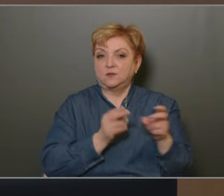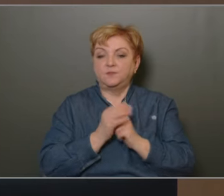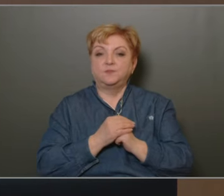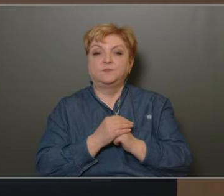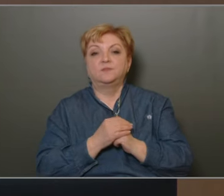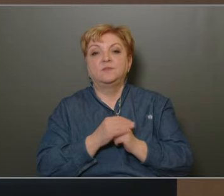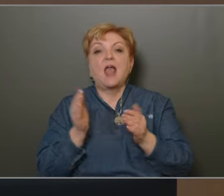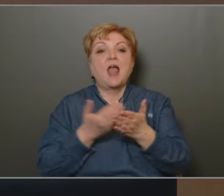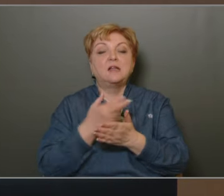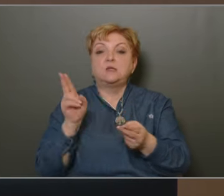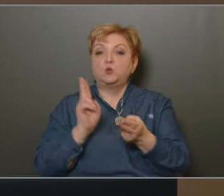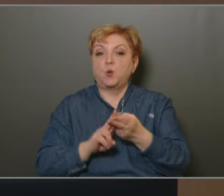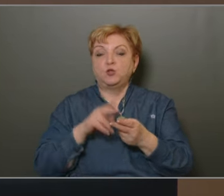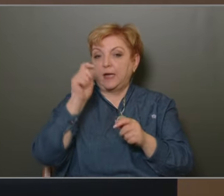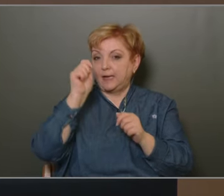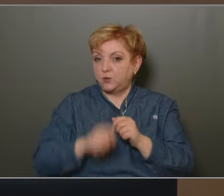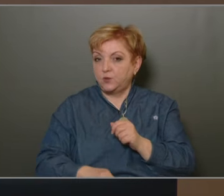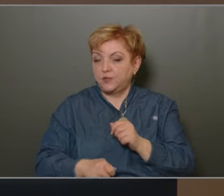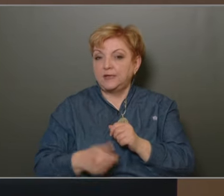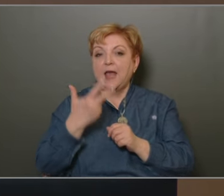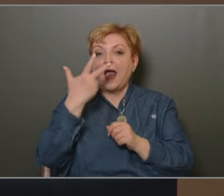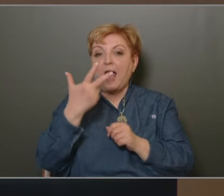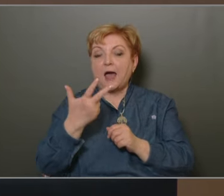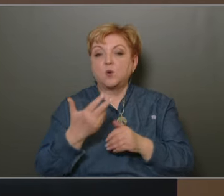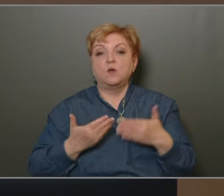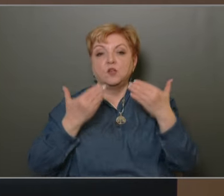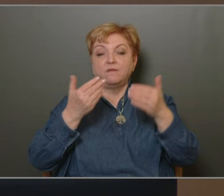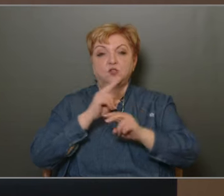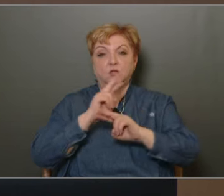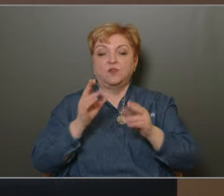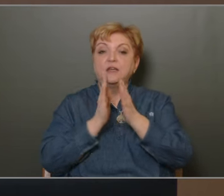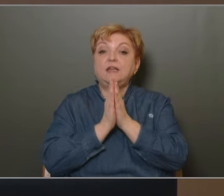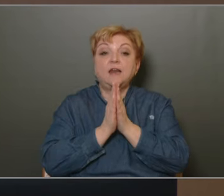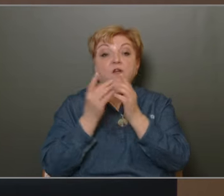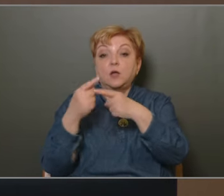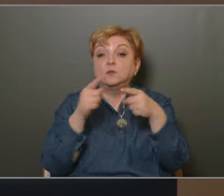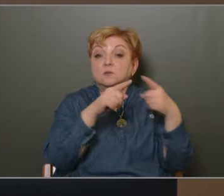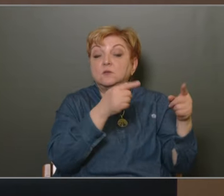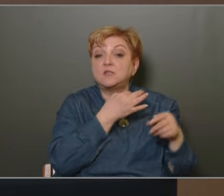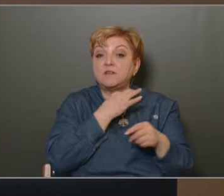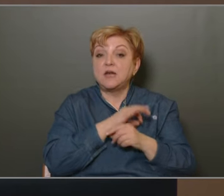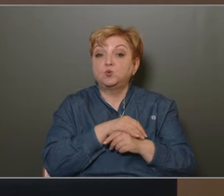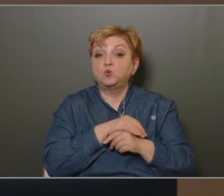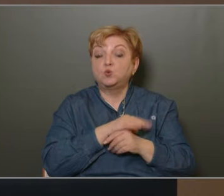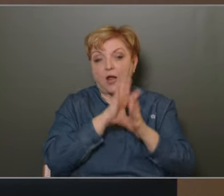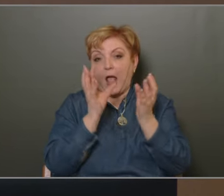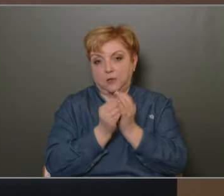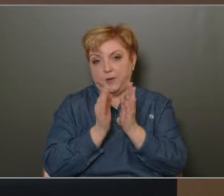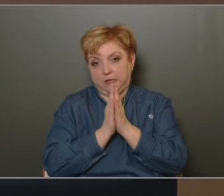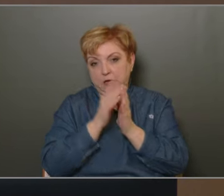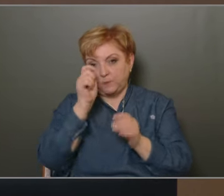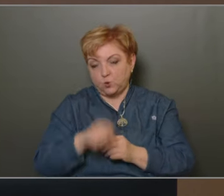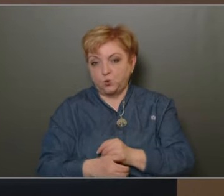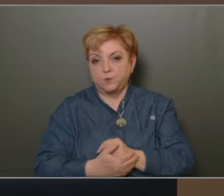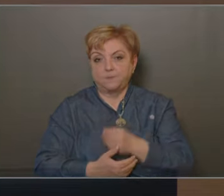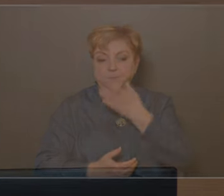arra kerül sor. Egyszerű, többséggel kell döntenünk, három határozati javaslat van. Kére valaki külön szavazást? Akkor egyben